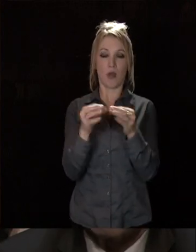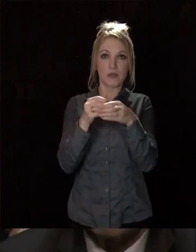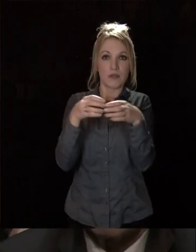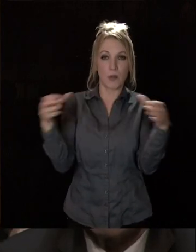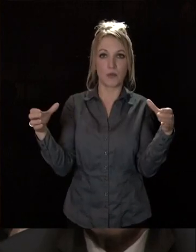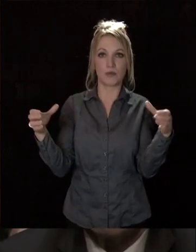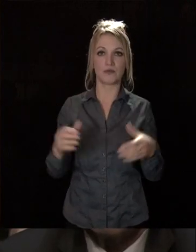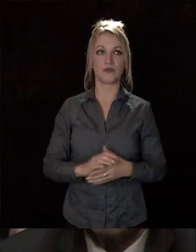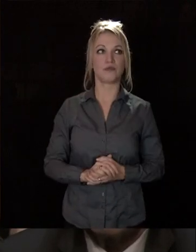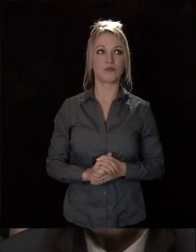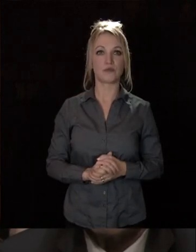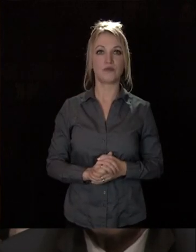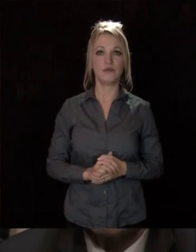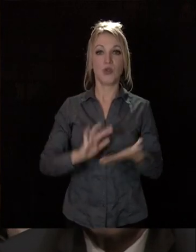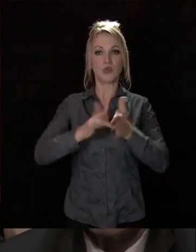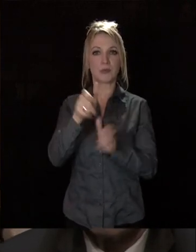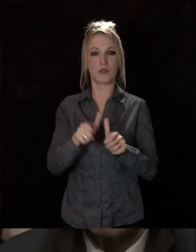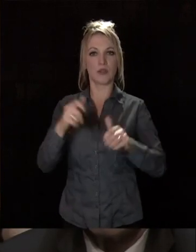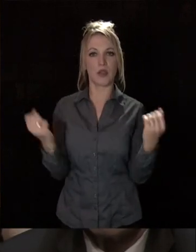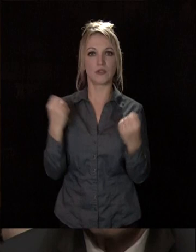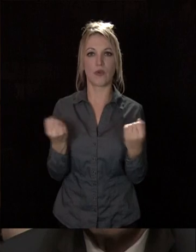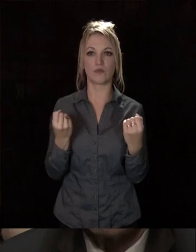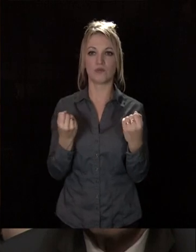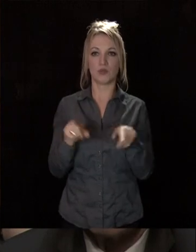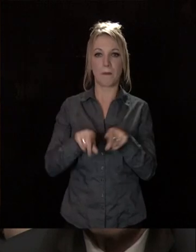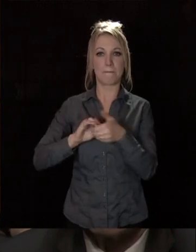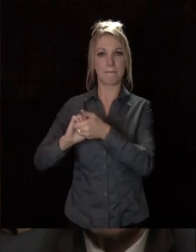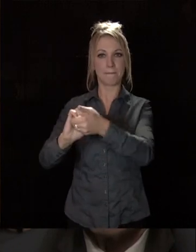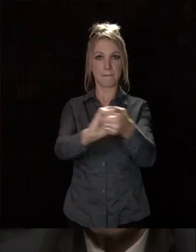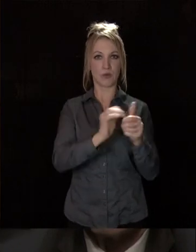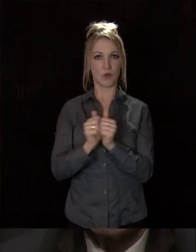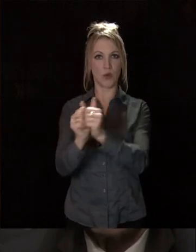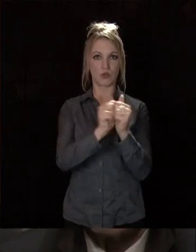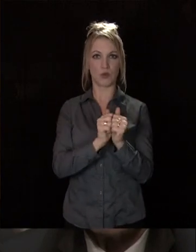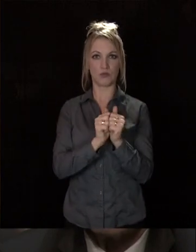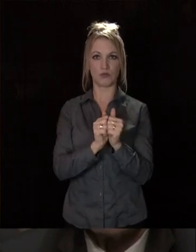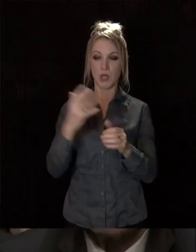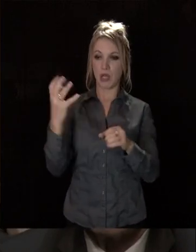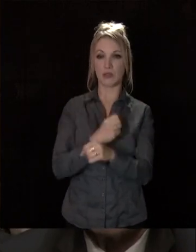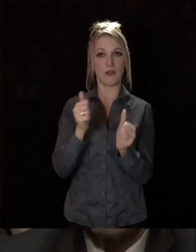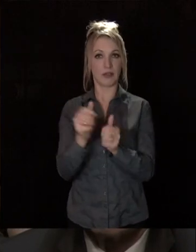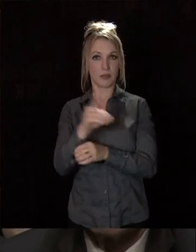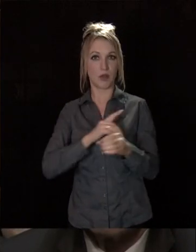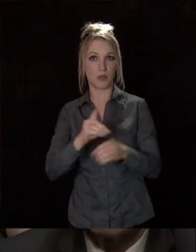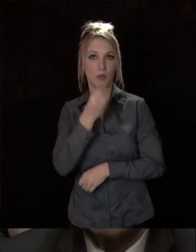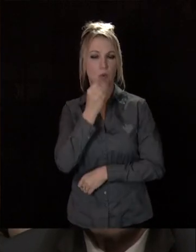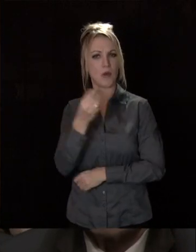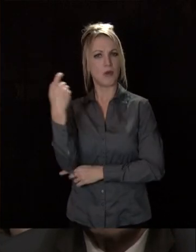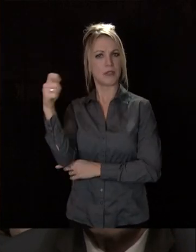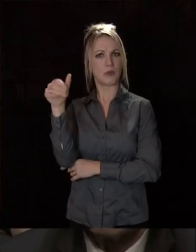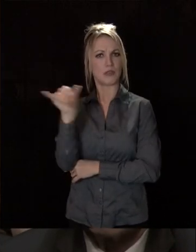lorsque tous les acteurs agissent main dans la main. Nous avons su le faire avec le département qui était présidé